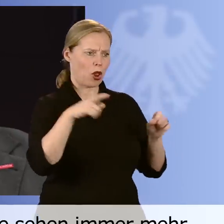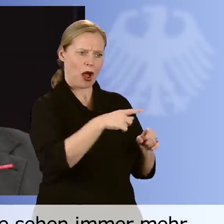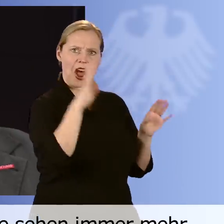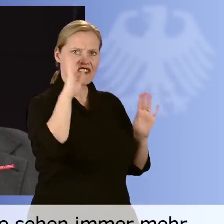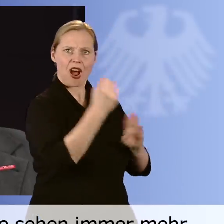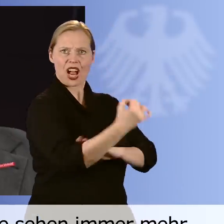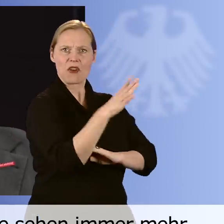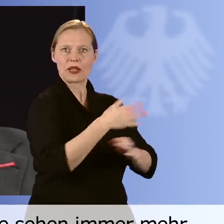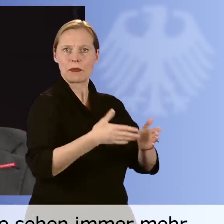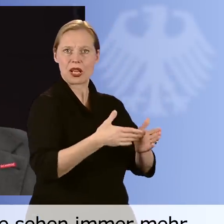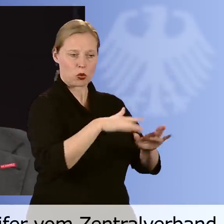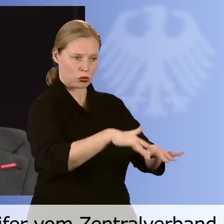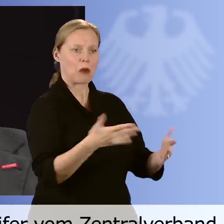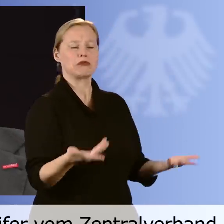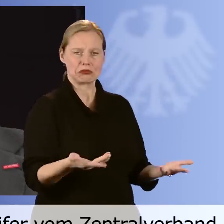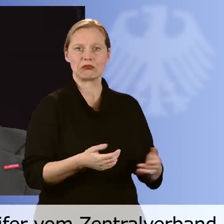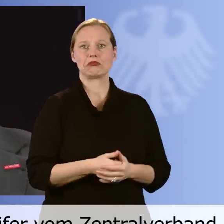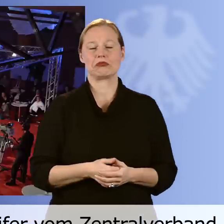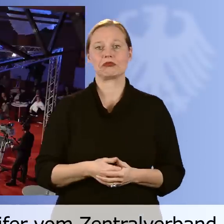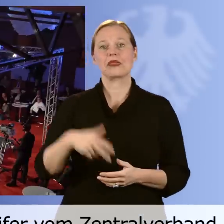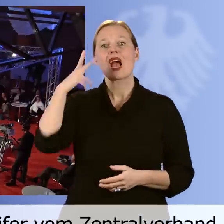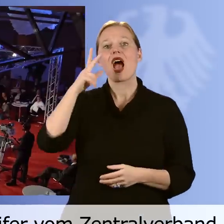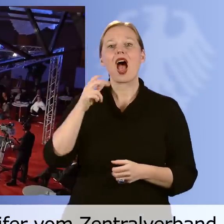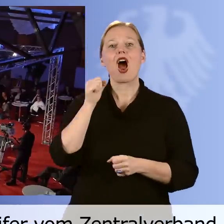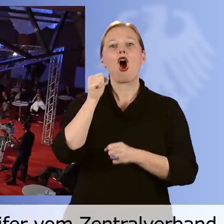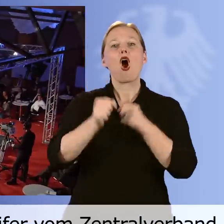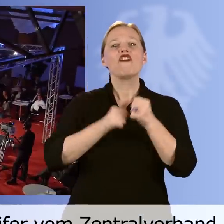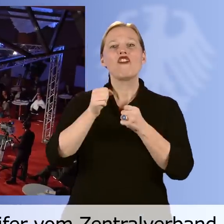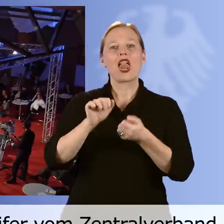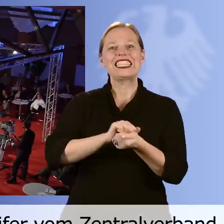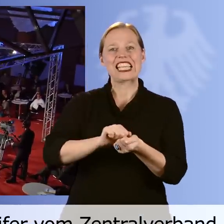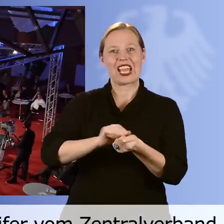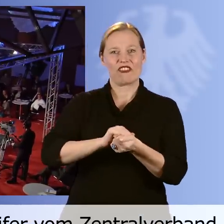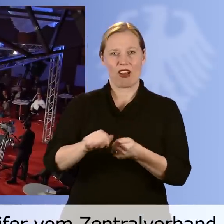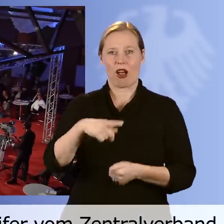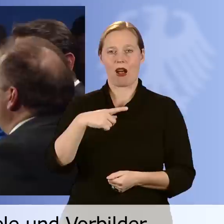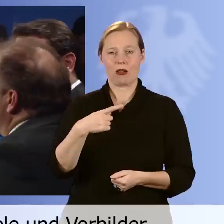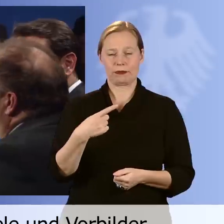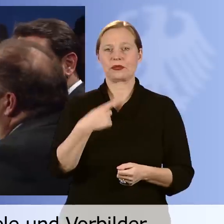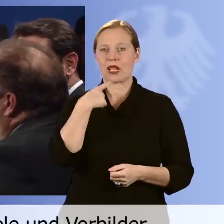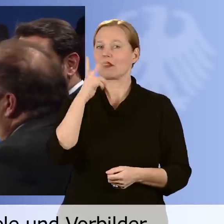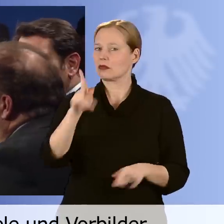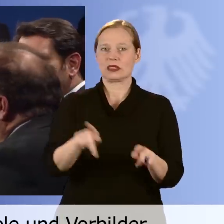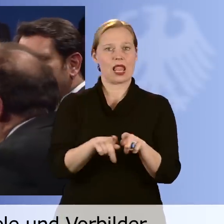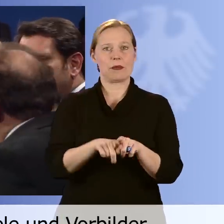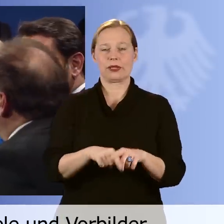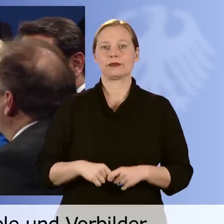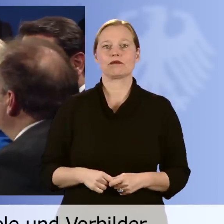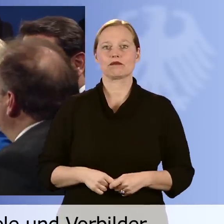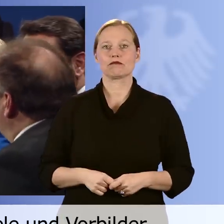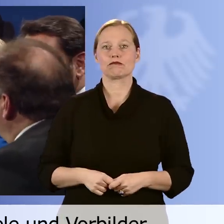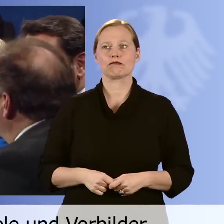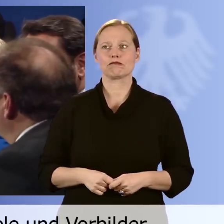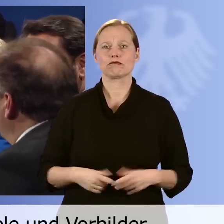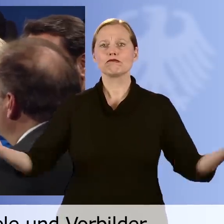Fachkräften mit Behinderung, sagt Hans-Peter Wollseifer vom Zentralverband des Deutschen Handwerks. Wir versuchen auch gute